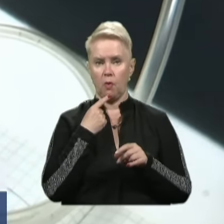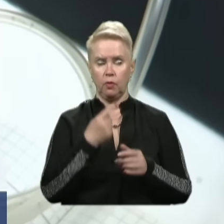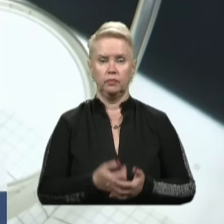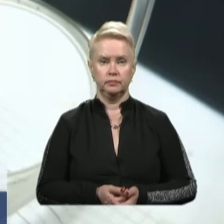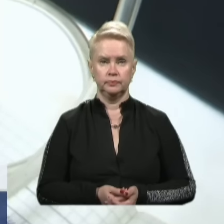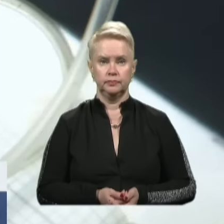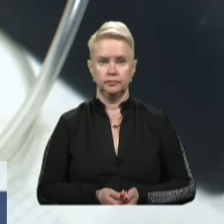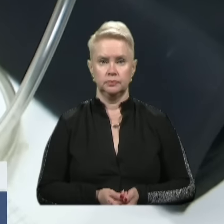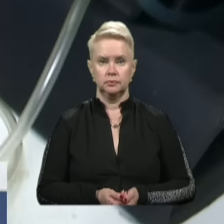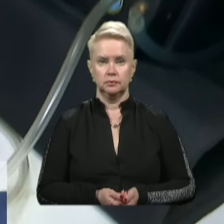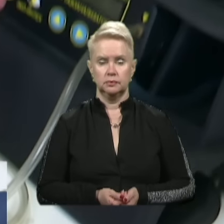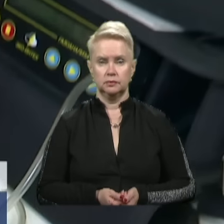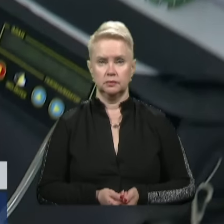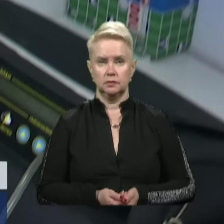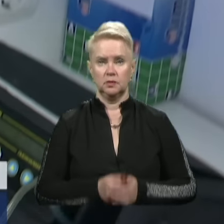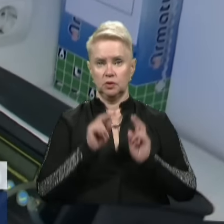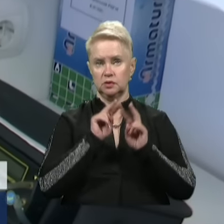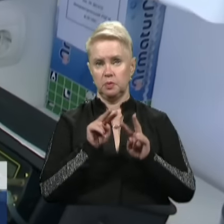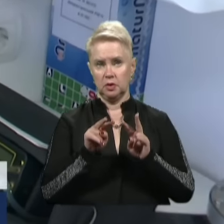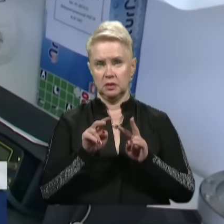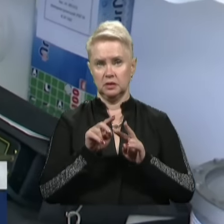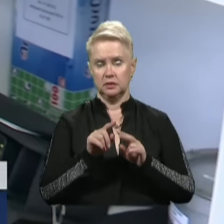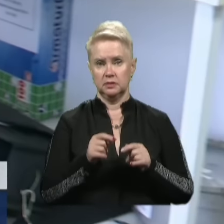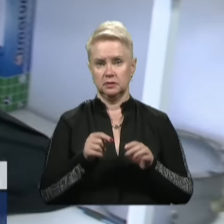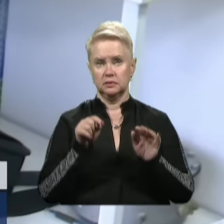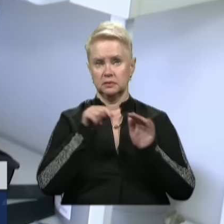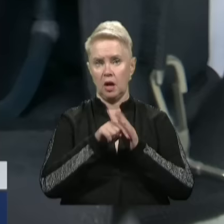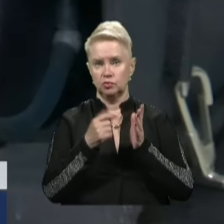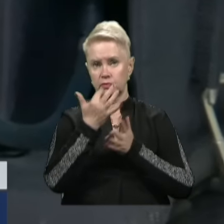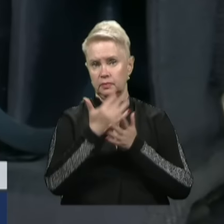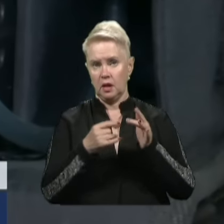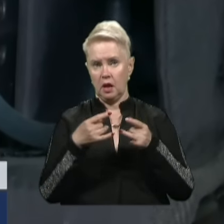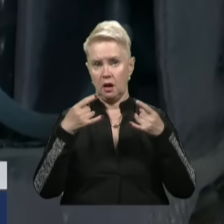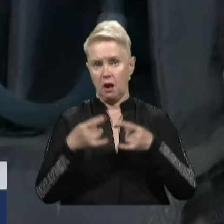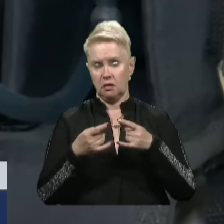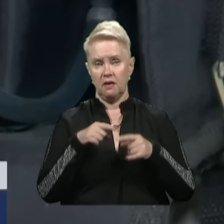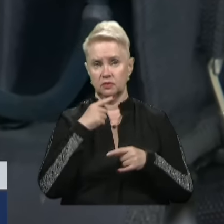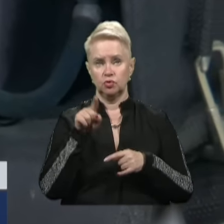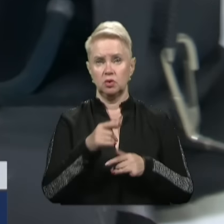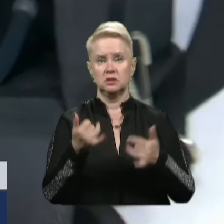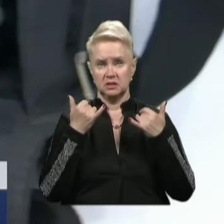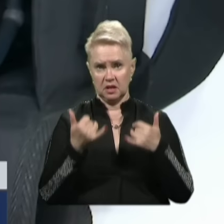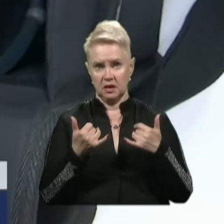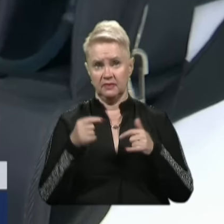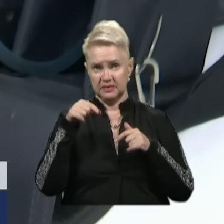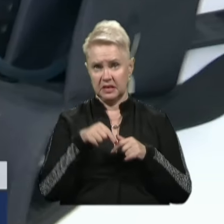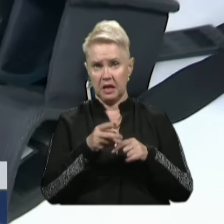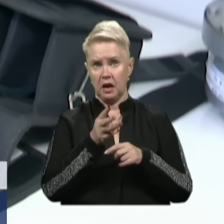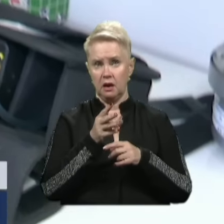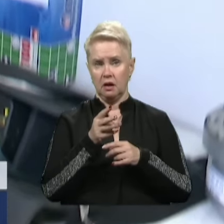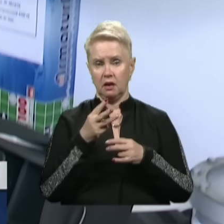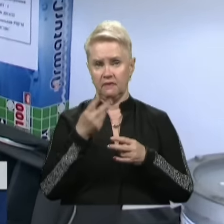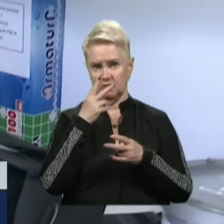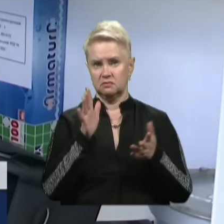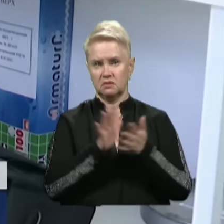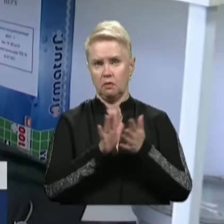і спостерігаємо значення на екрані. Це говорить, що зараз в цій камері не